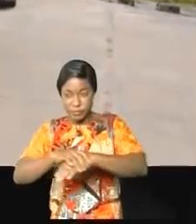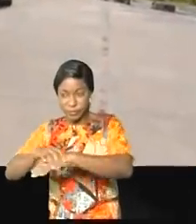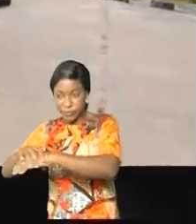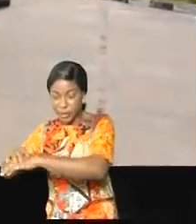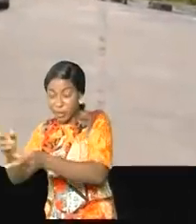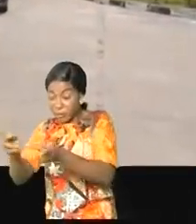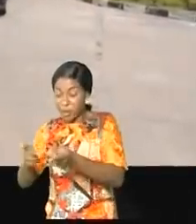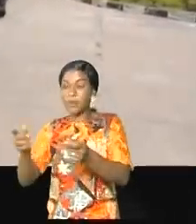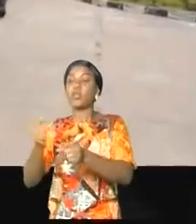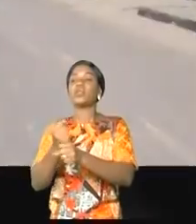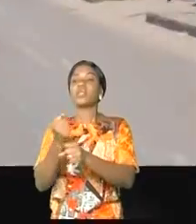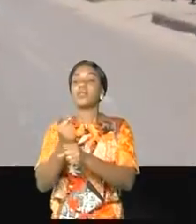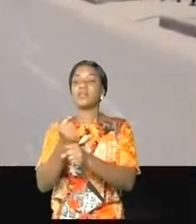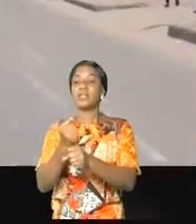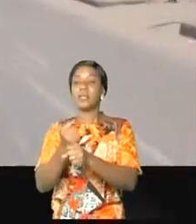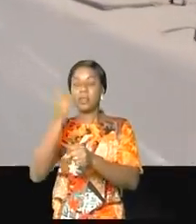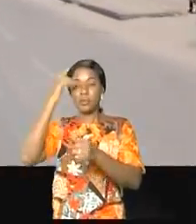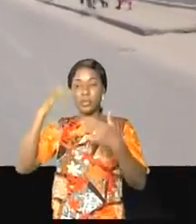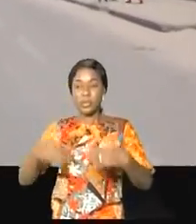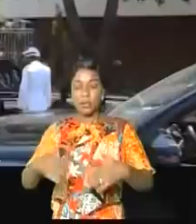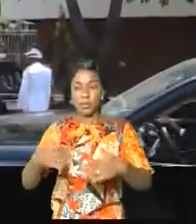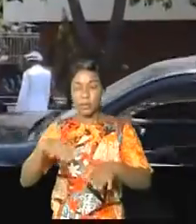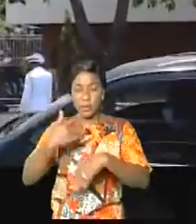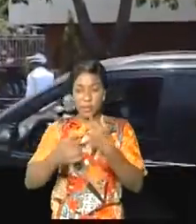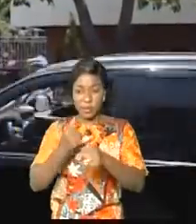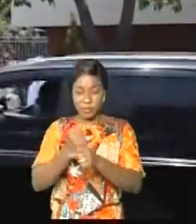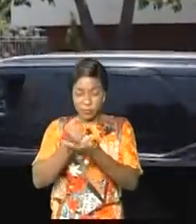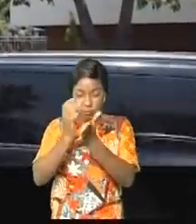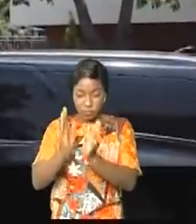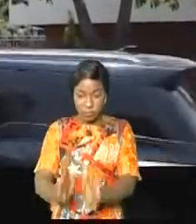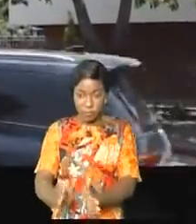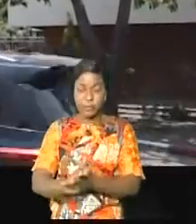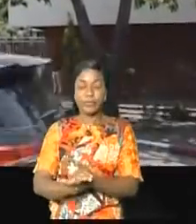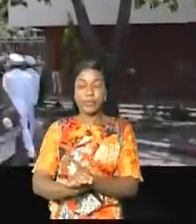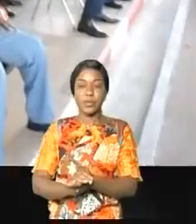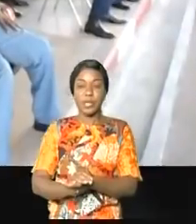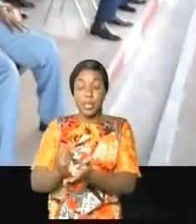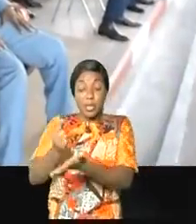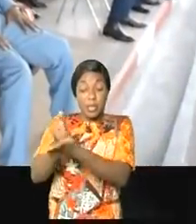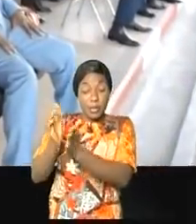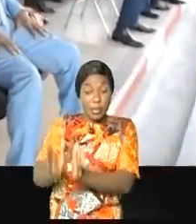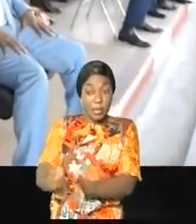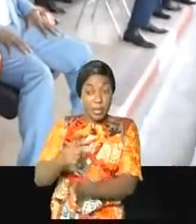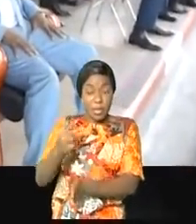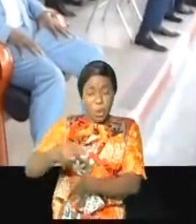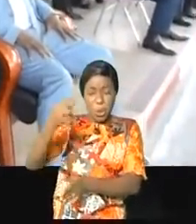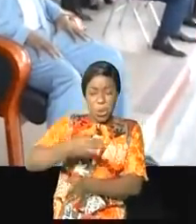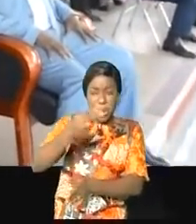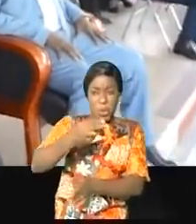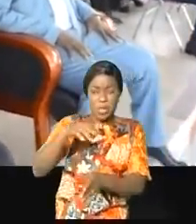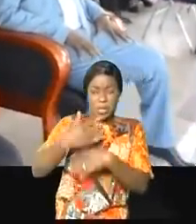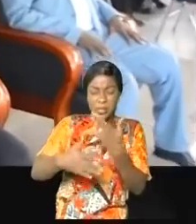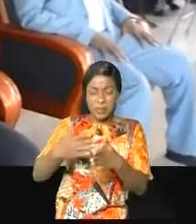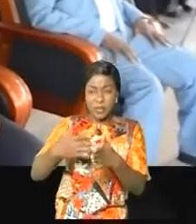étrangères pour la suite du cérémonial diplomatique. Ici, les diplomates congolais, cadres et personnels des Affaires étrangères,